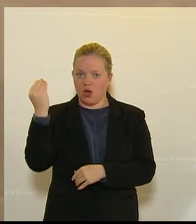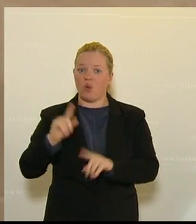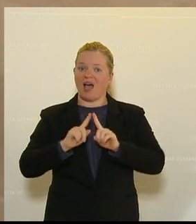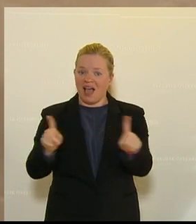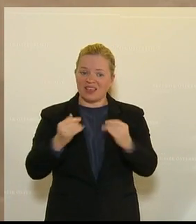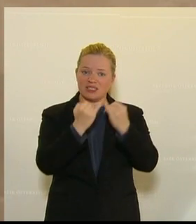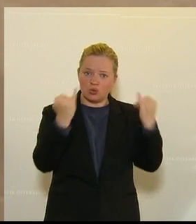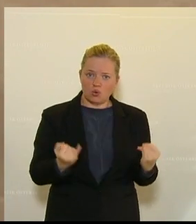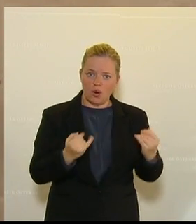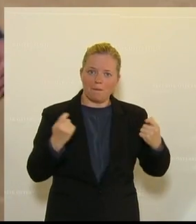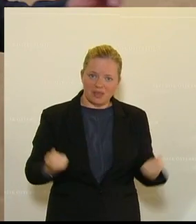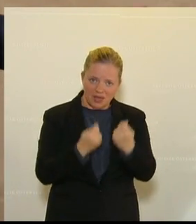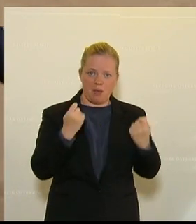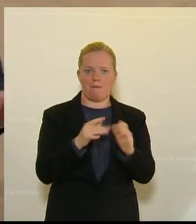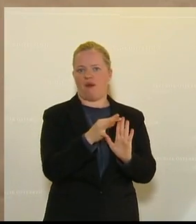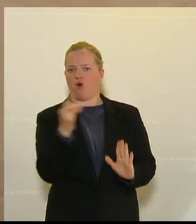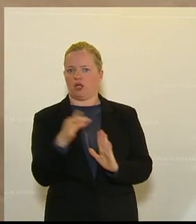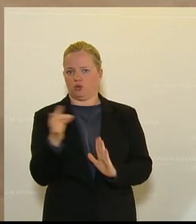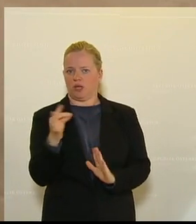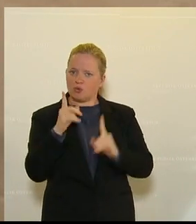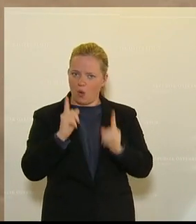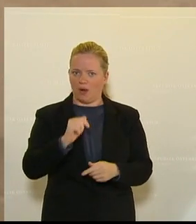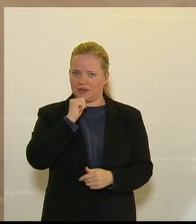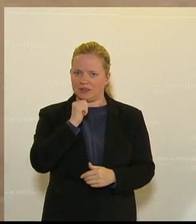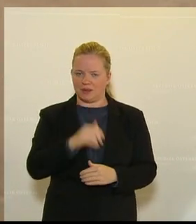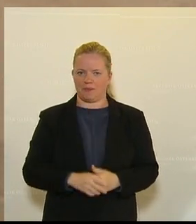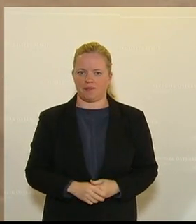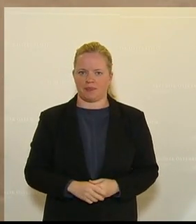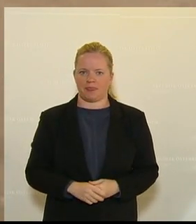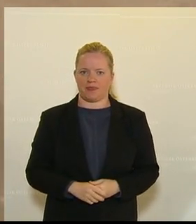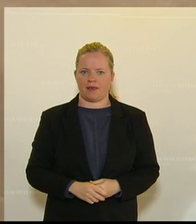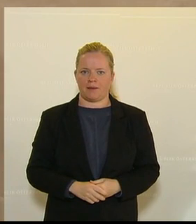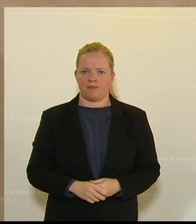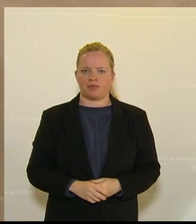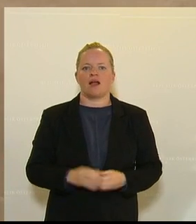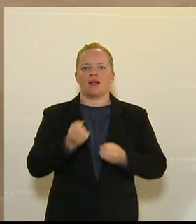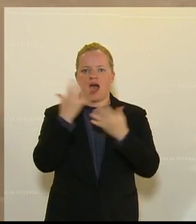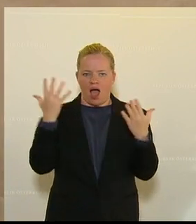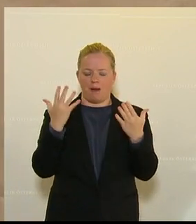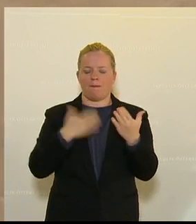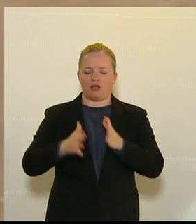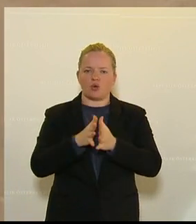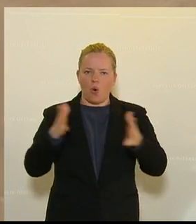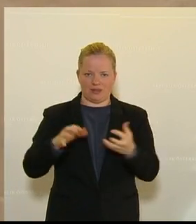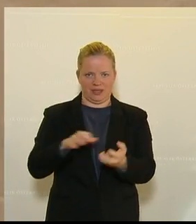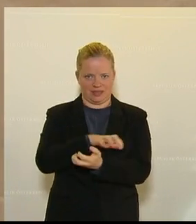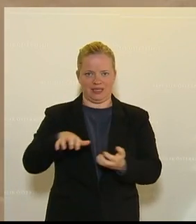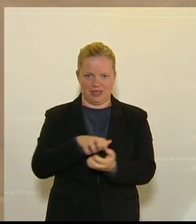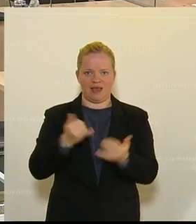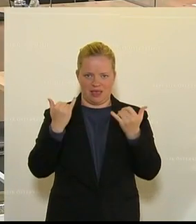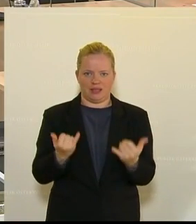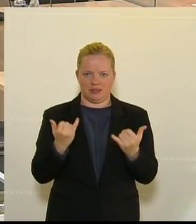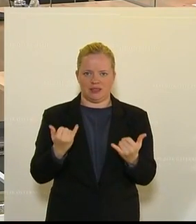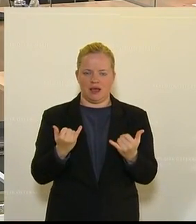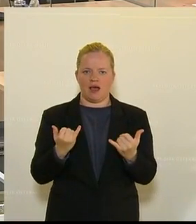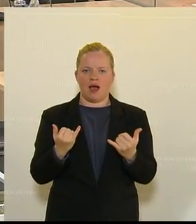Institutionenbetriebe bevorzugen. Zu dem komme ich noch zu sprechen. So, es ist natürlich die größte Krise, aber sie